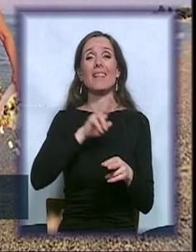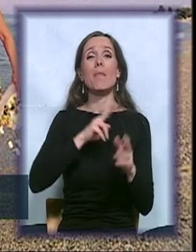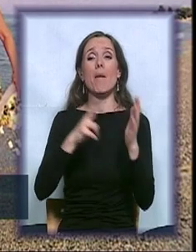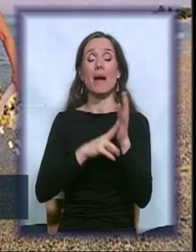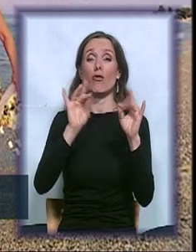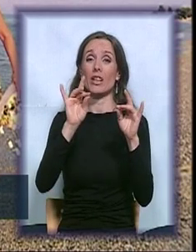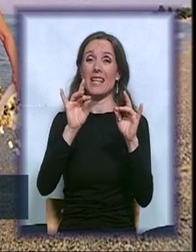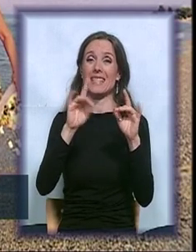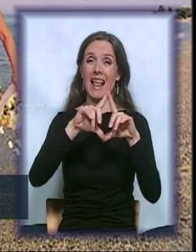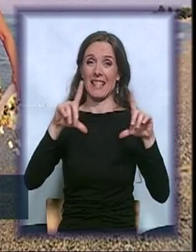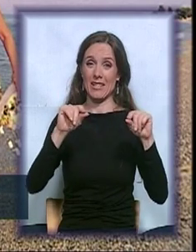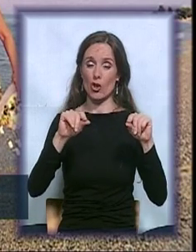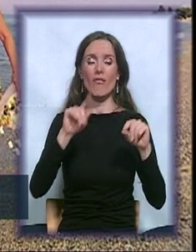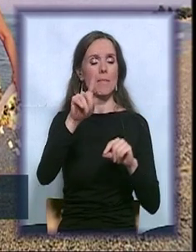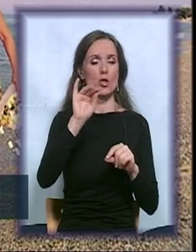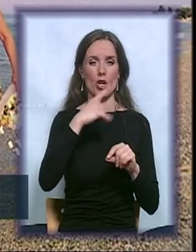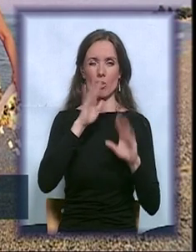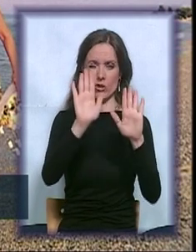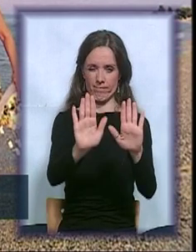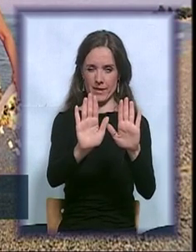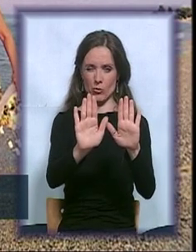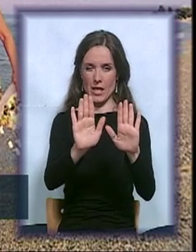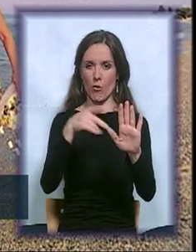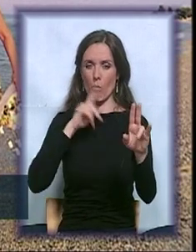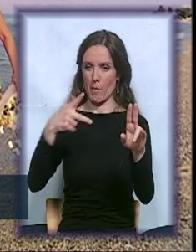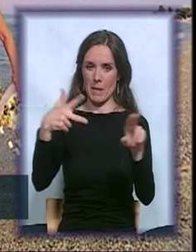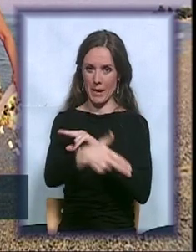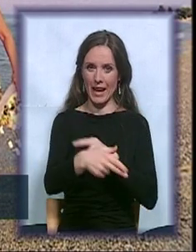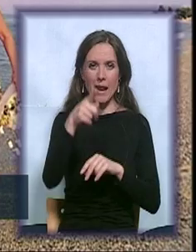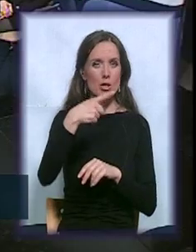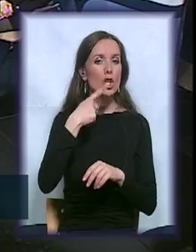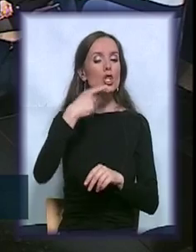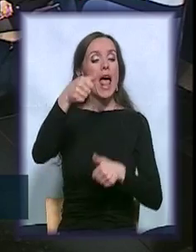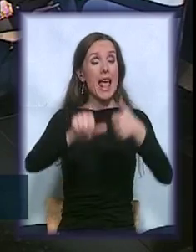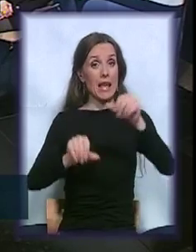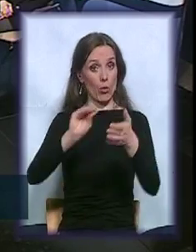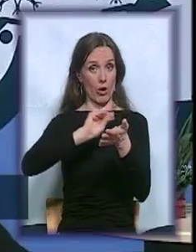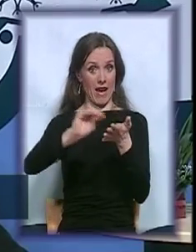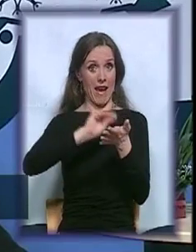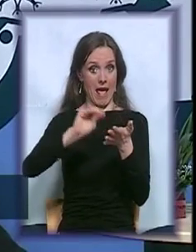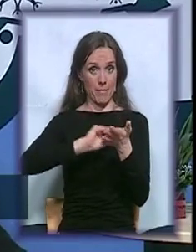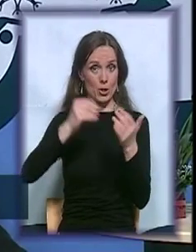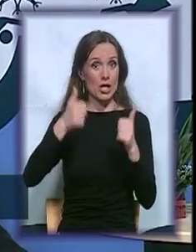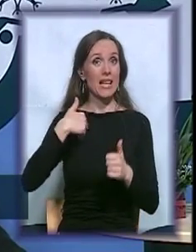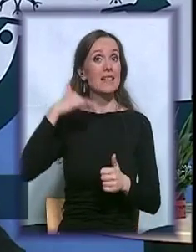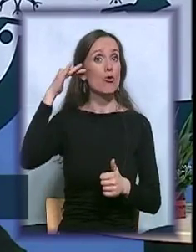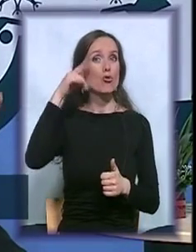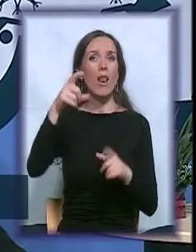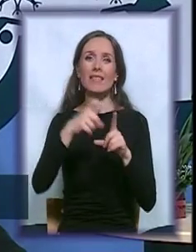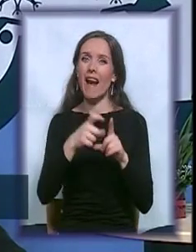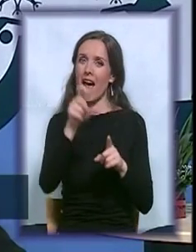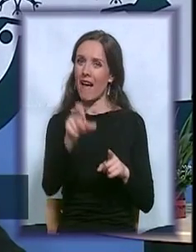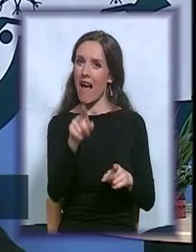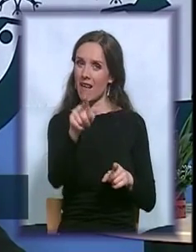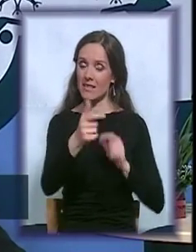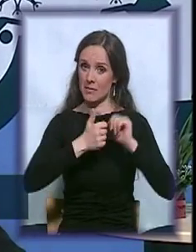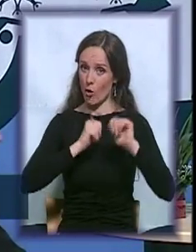izvinite, što vas prekidam. Kada kažete da hirug, da je lekar, vaš, specialista, to napiše. Iako smo sada čuli, dragane, vi ste sportista,